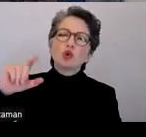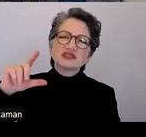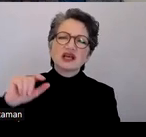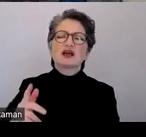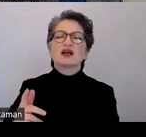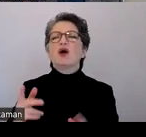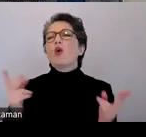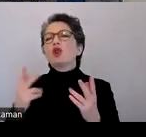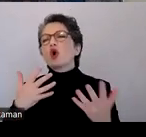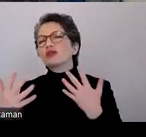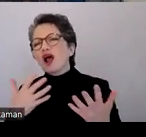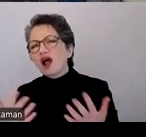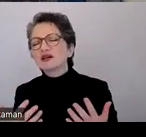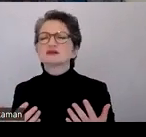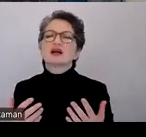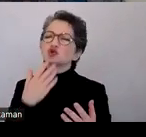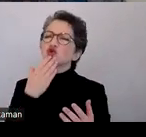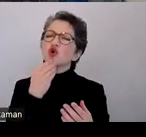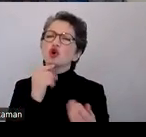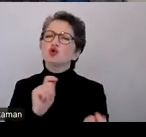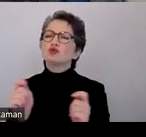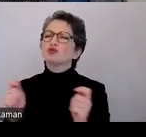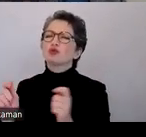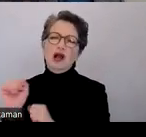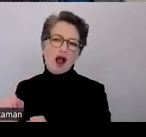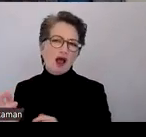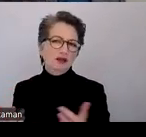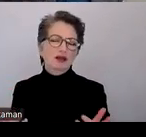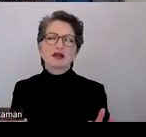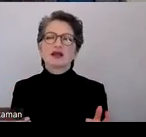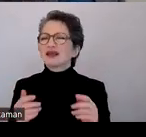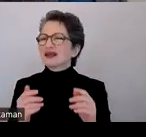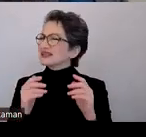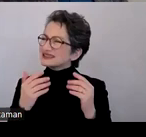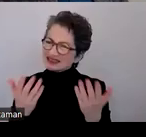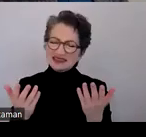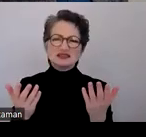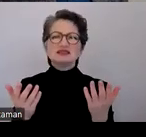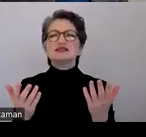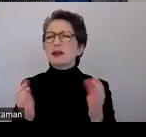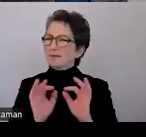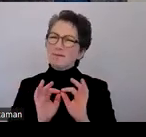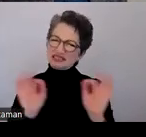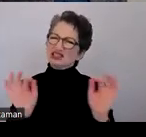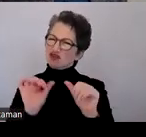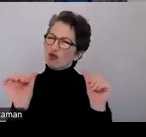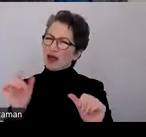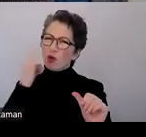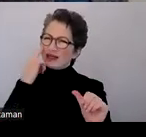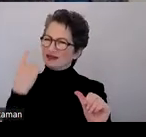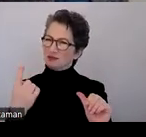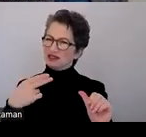um Kontraste zu verändern und so weiter. Das ist eigentlich schon das beste Format im Moment